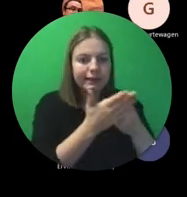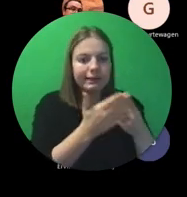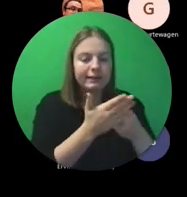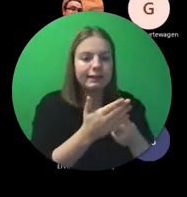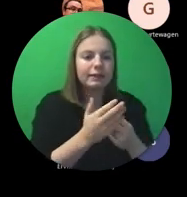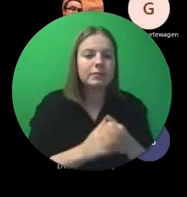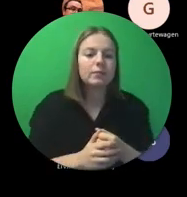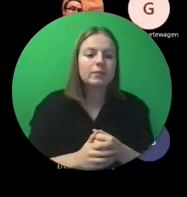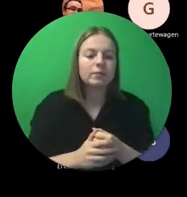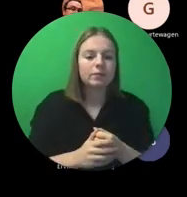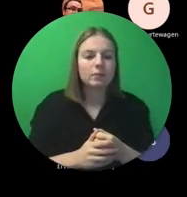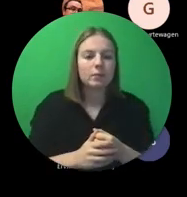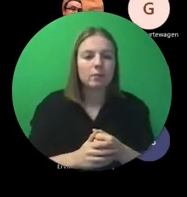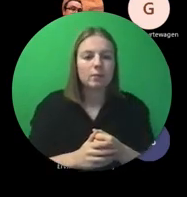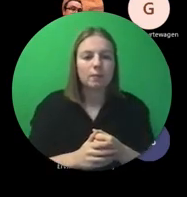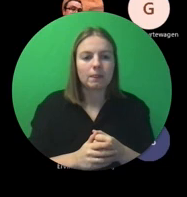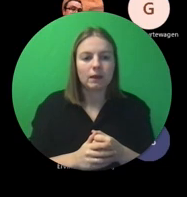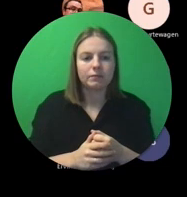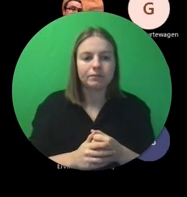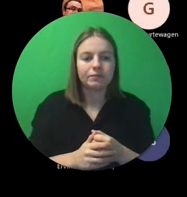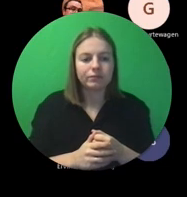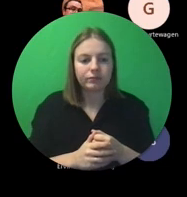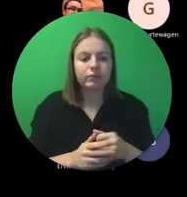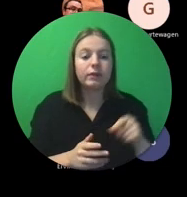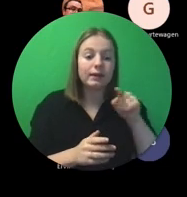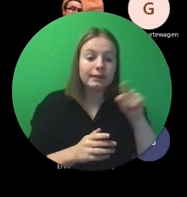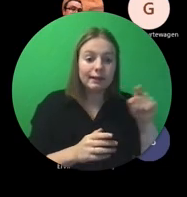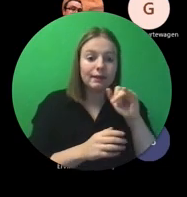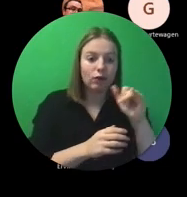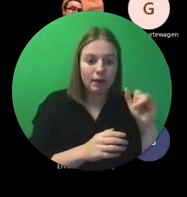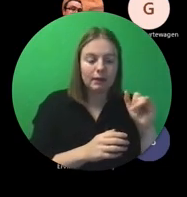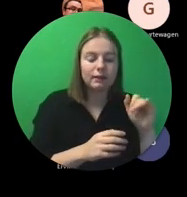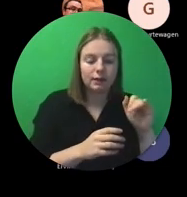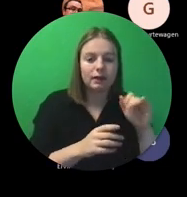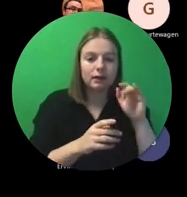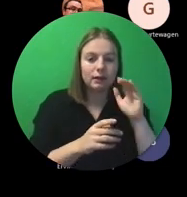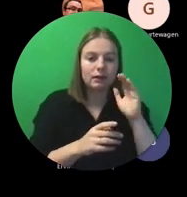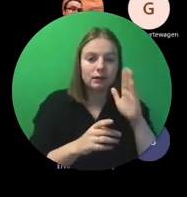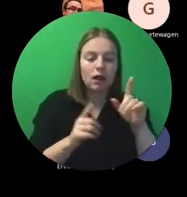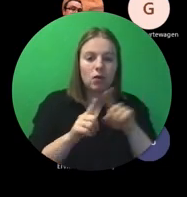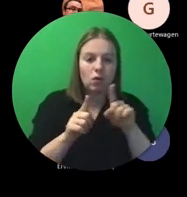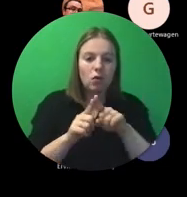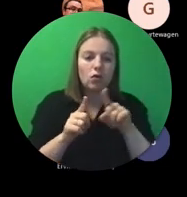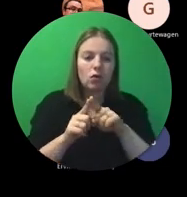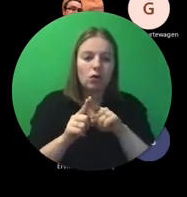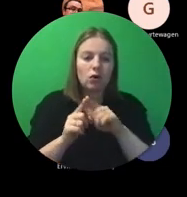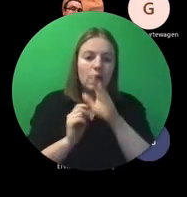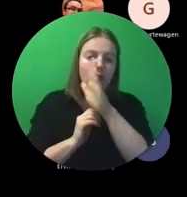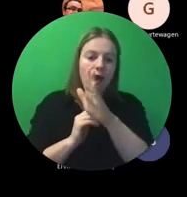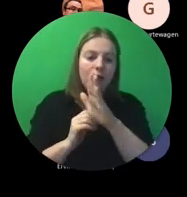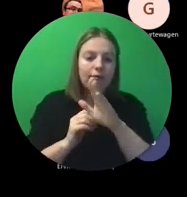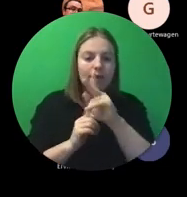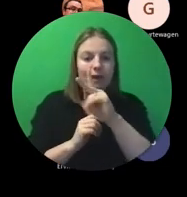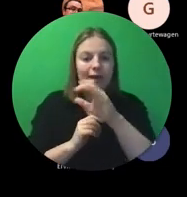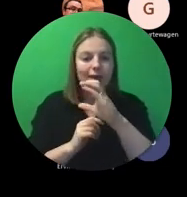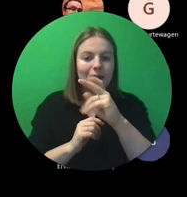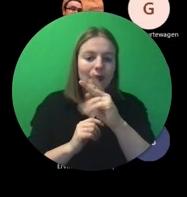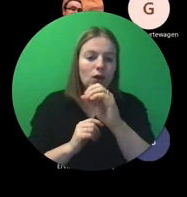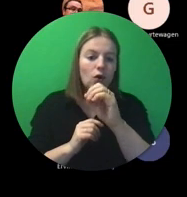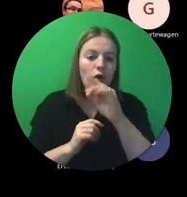daarvan komen eigenlijk aan bod op de workshops tijdens de online sorry de live kick-offs van